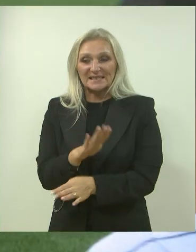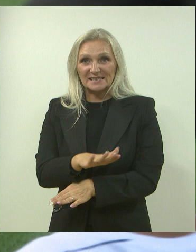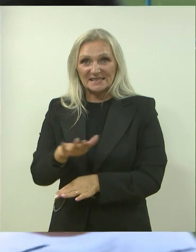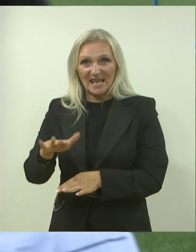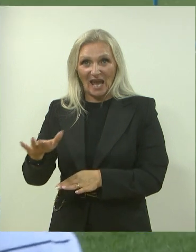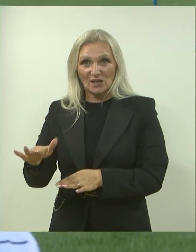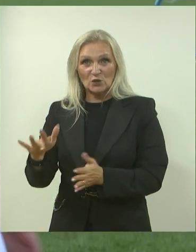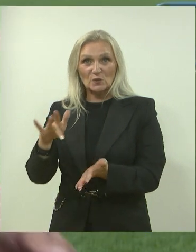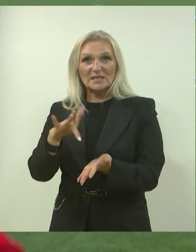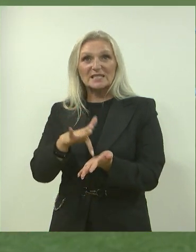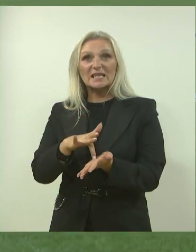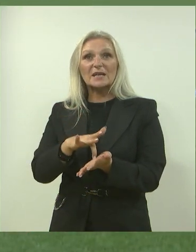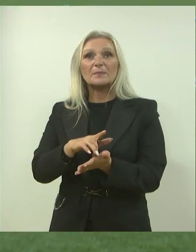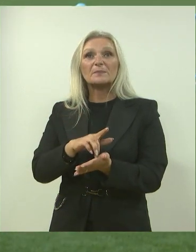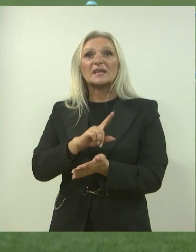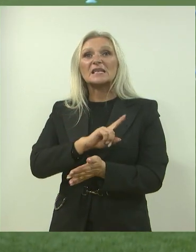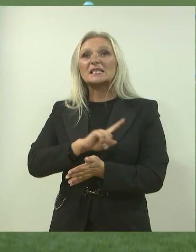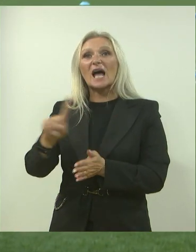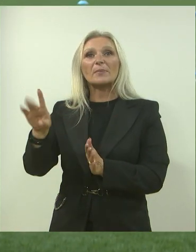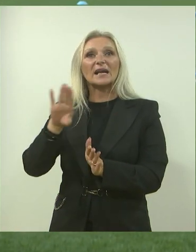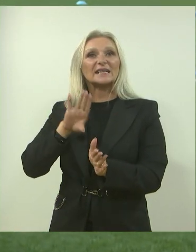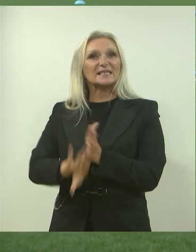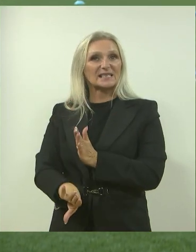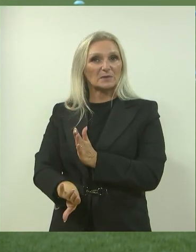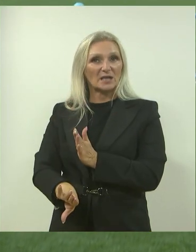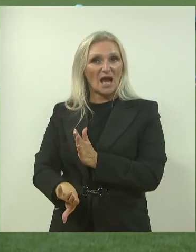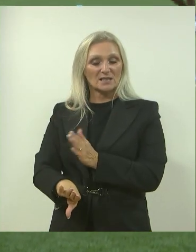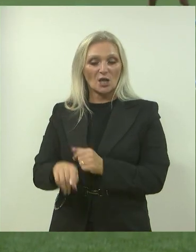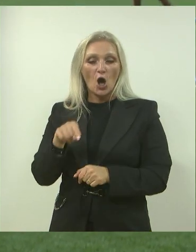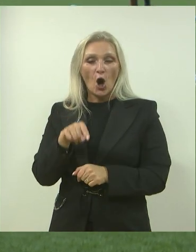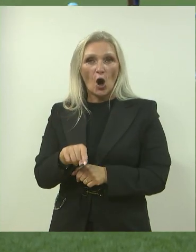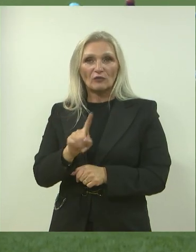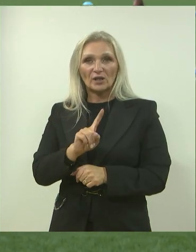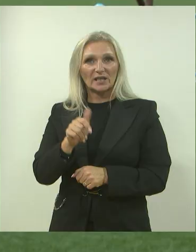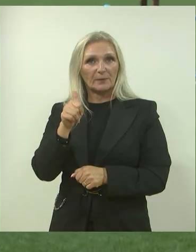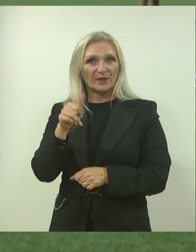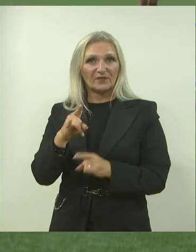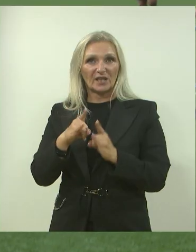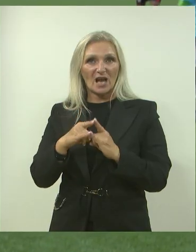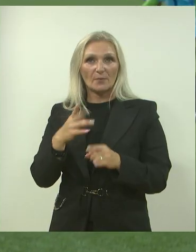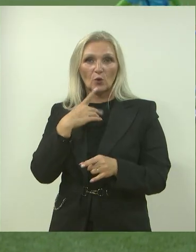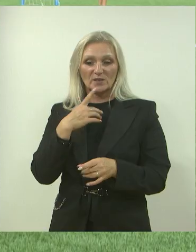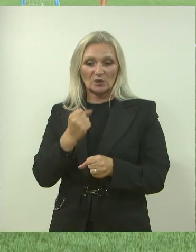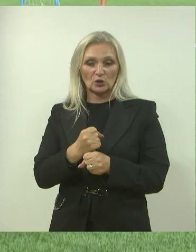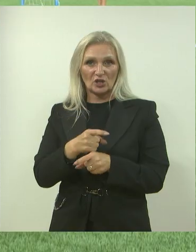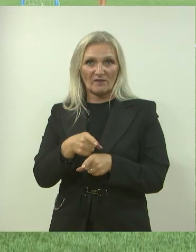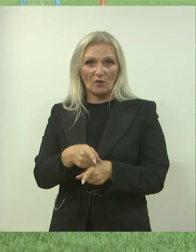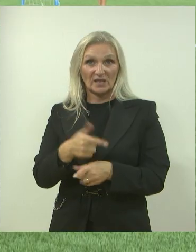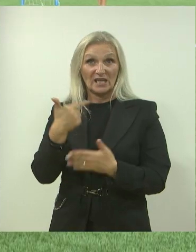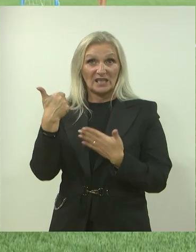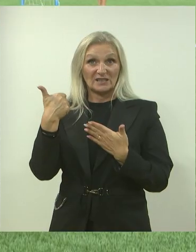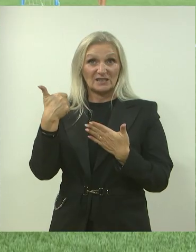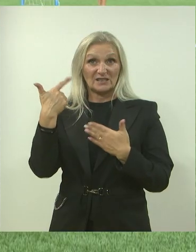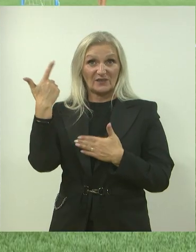s ciljem zabrane diskriminacije. S obzirom da ovo nije prvi kamp koji se održava ovdje, već je bio i 2016.